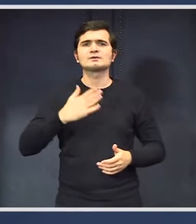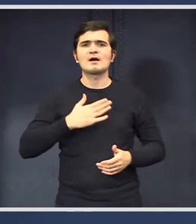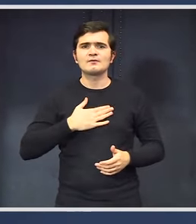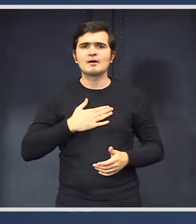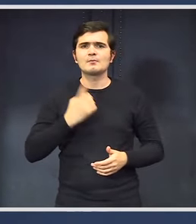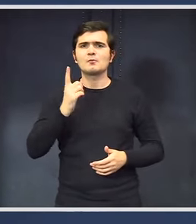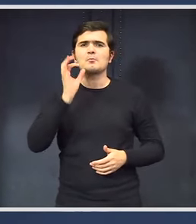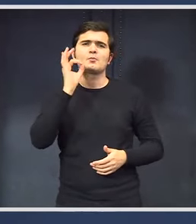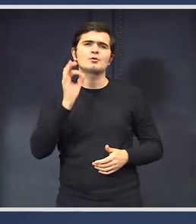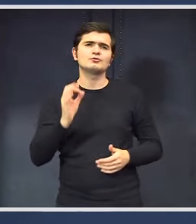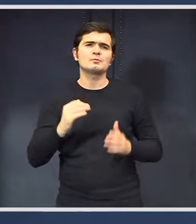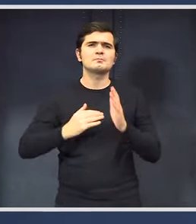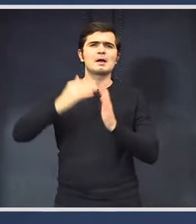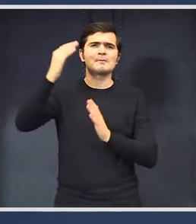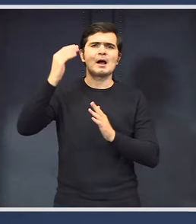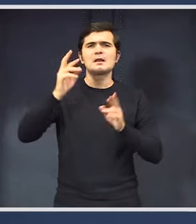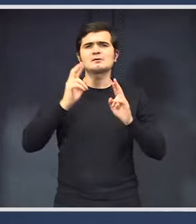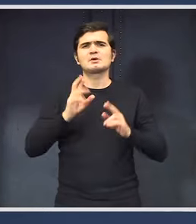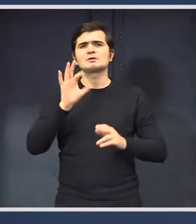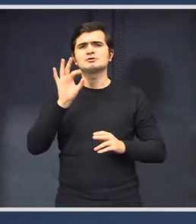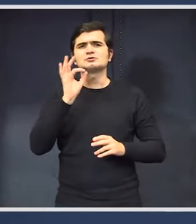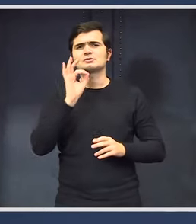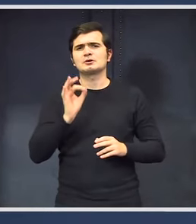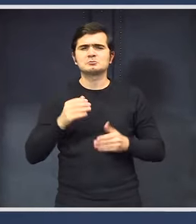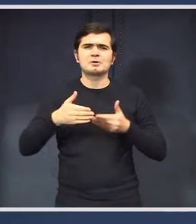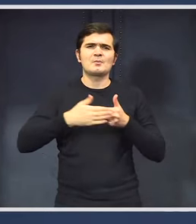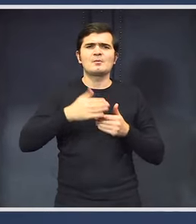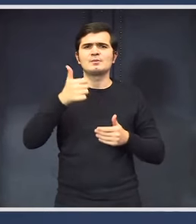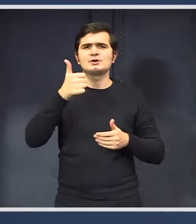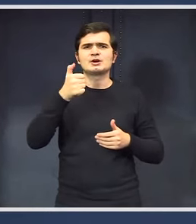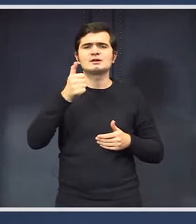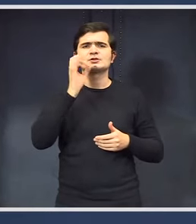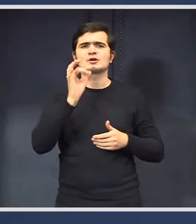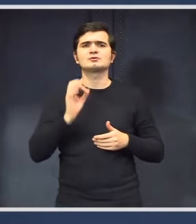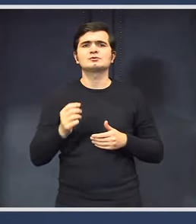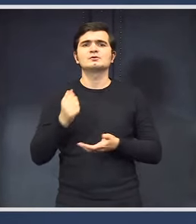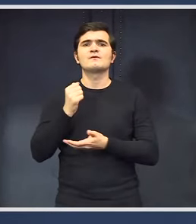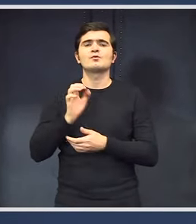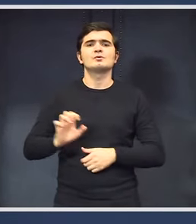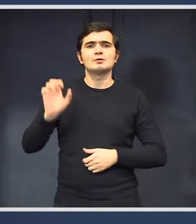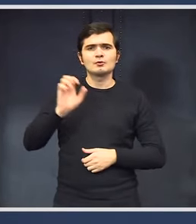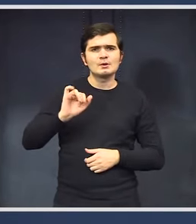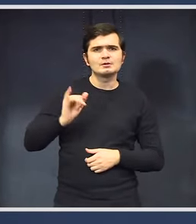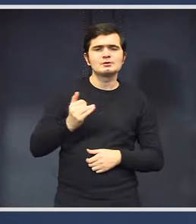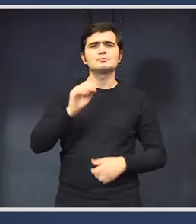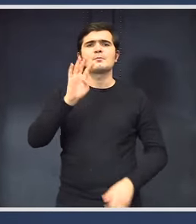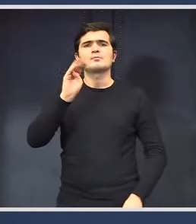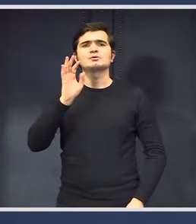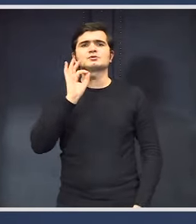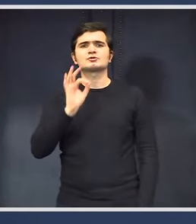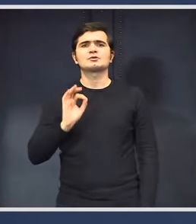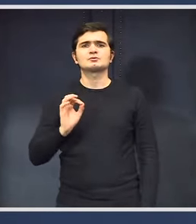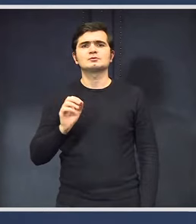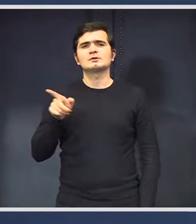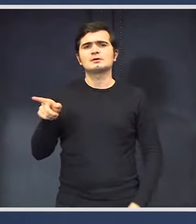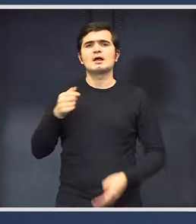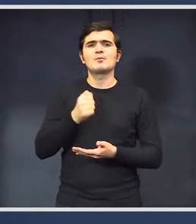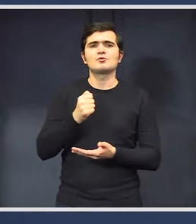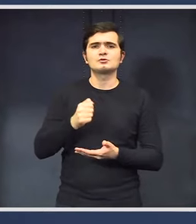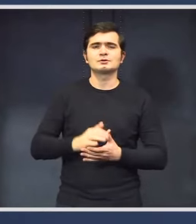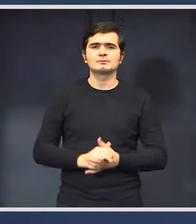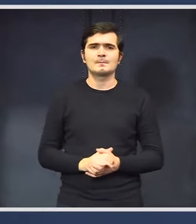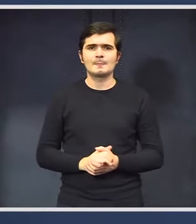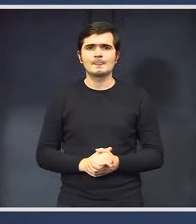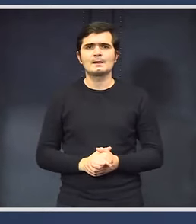un procent mai mare, eu sper, mai mare de 50%, aproape 60% să fie din fonduri europene și 40% de la buget. Este